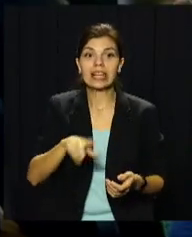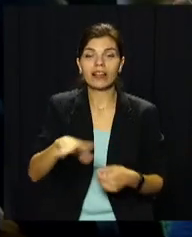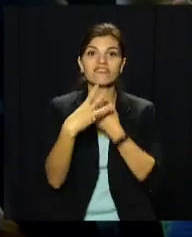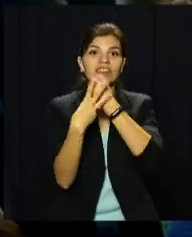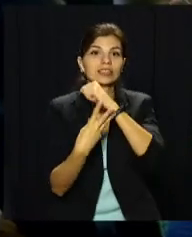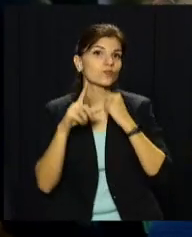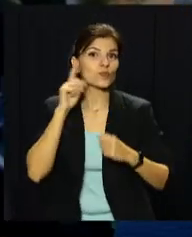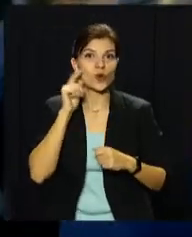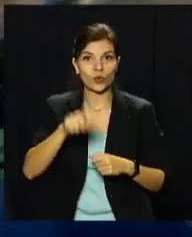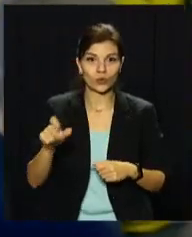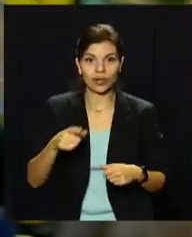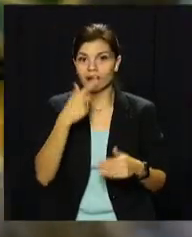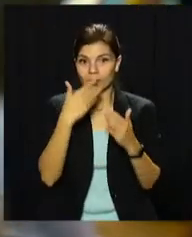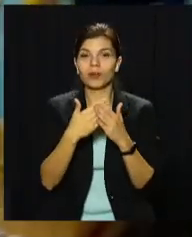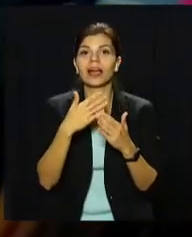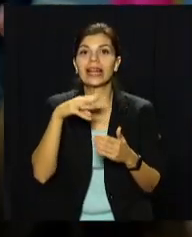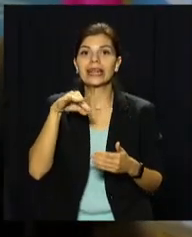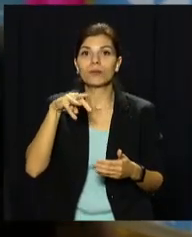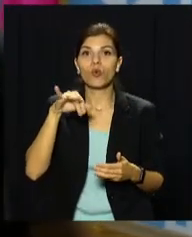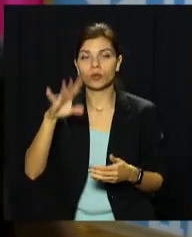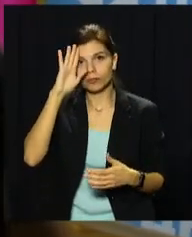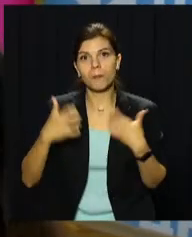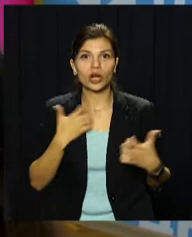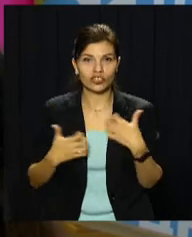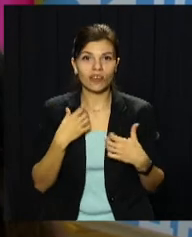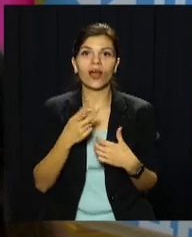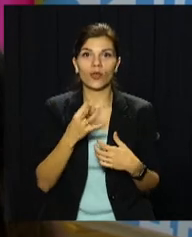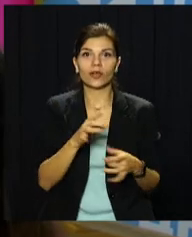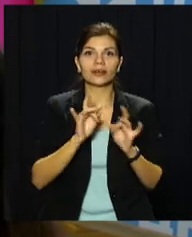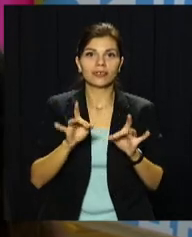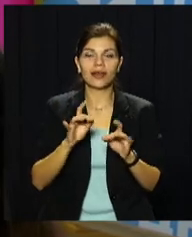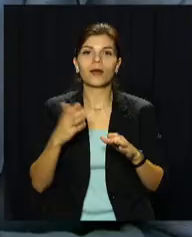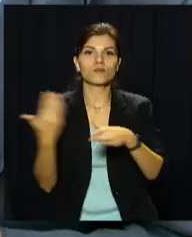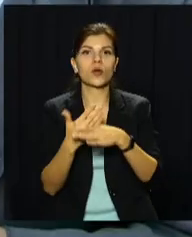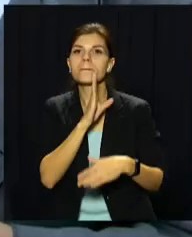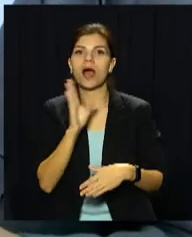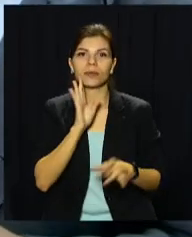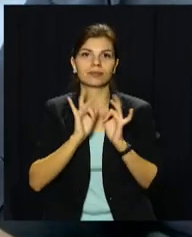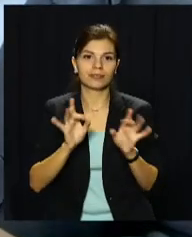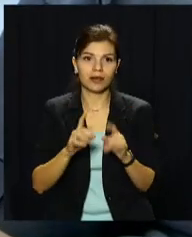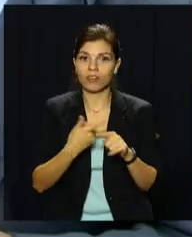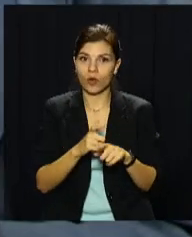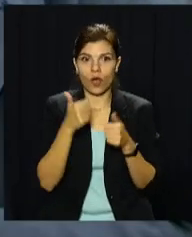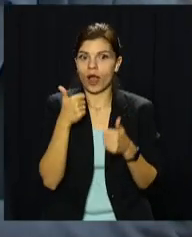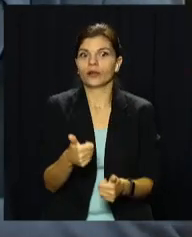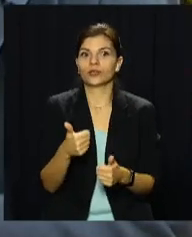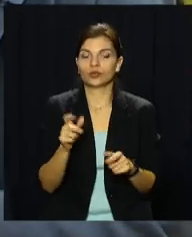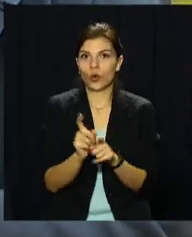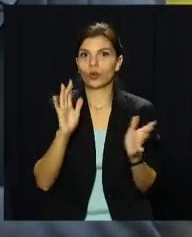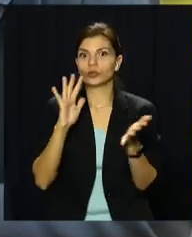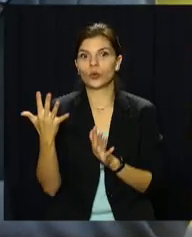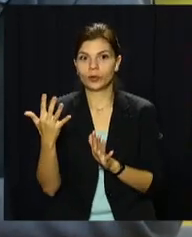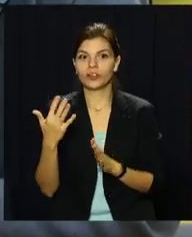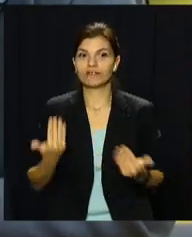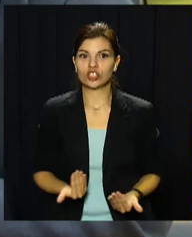юних мешканців міста. Серед них і Тимур. Хлопець хвилюється, тому радісну подій за нього коментує мати. Це дуже добре таке відбування